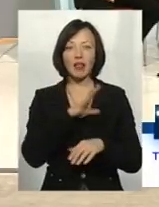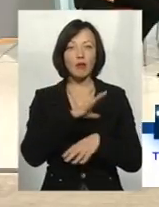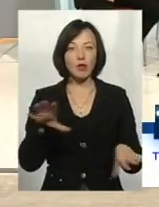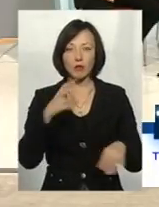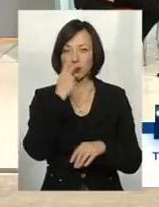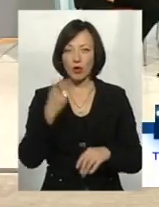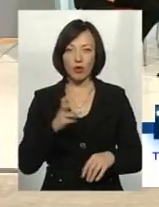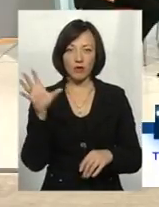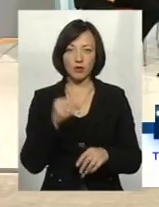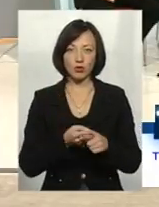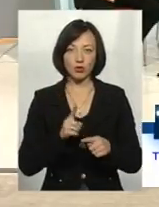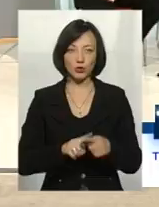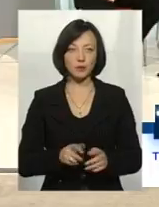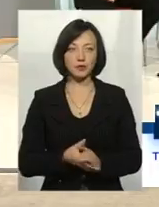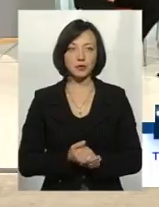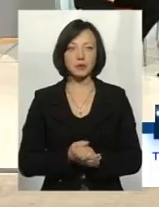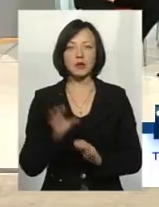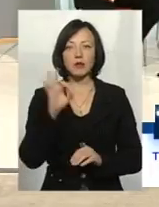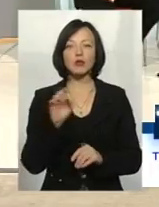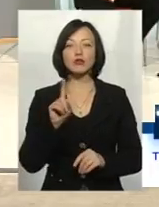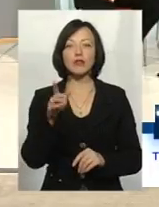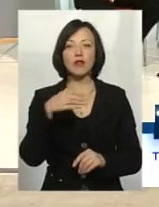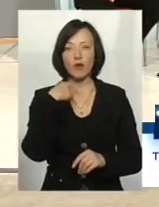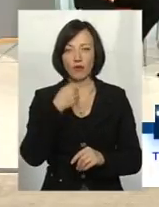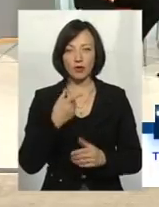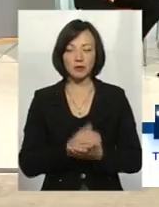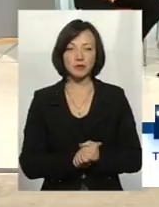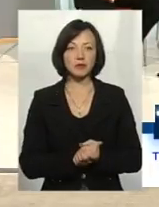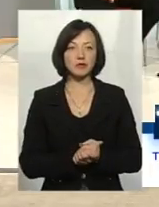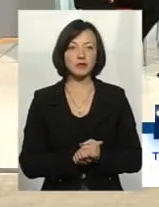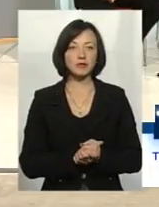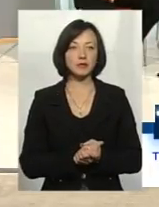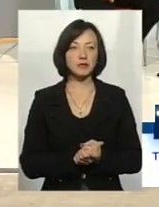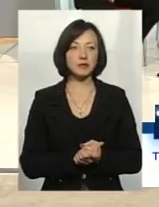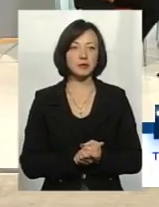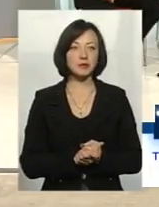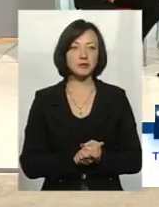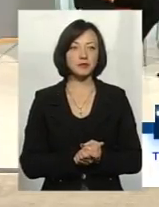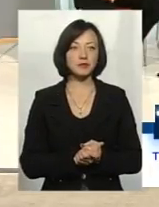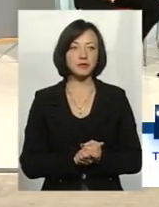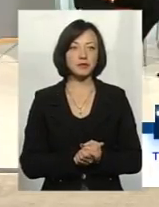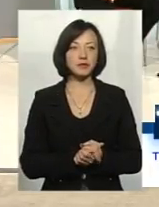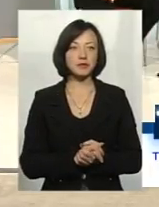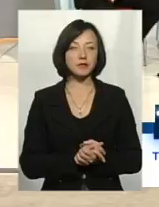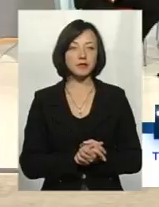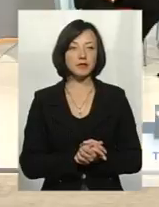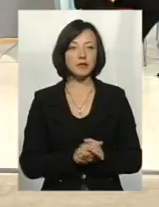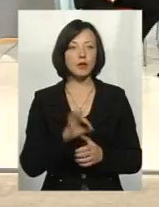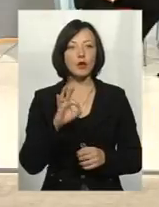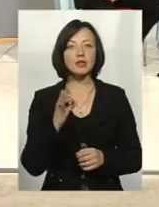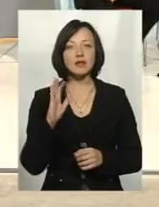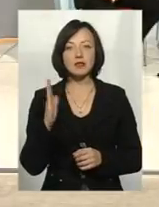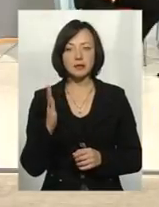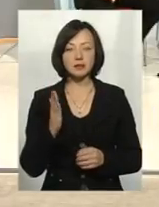то смороду і то все. Про що ви говорите? Дякую вас за вашу репліку. Олександр Васильович,